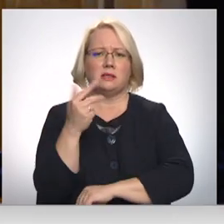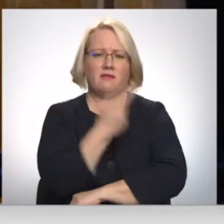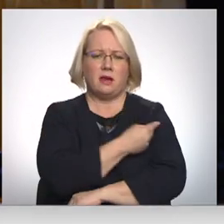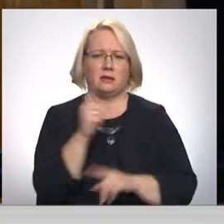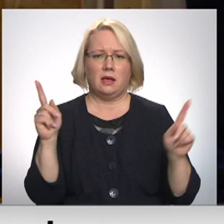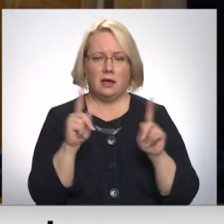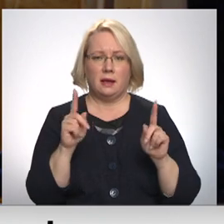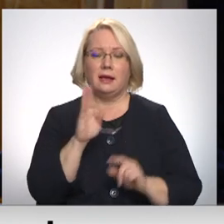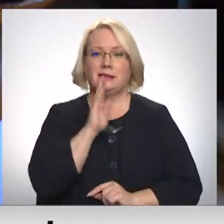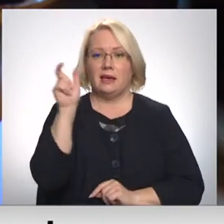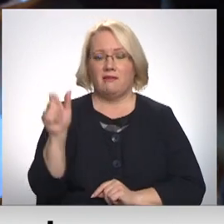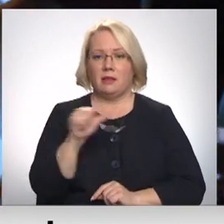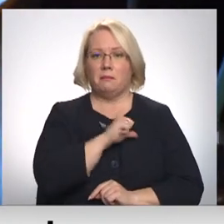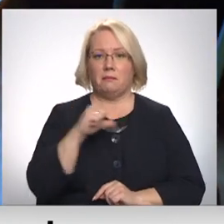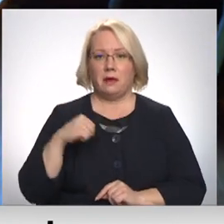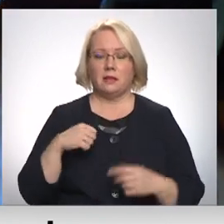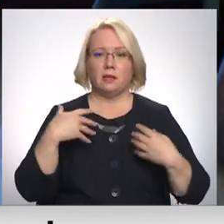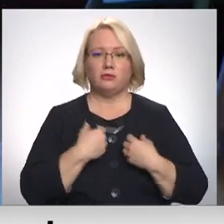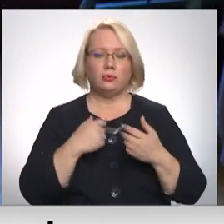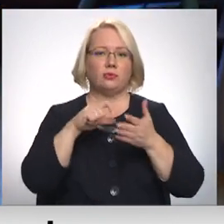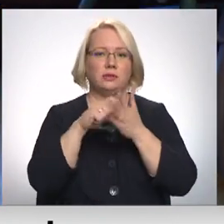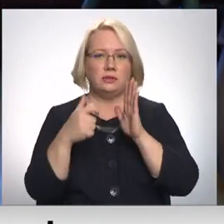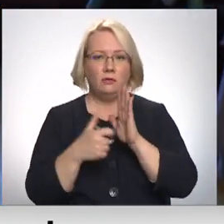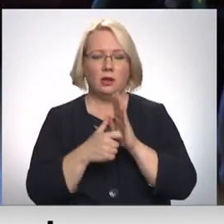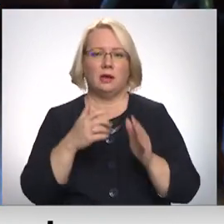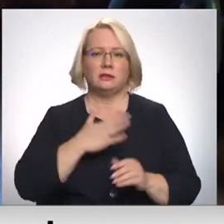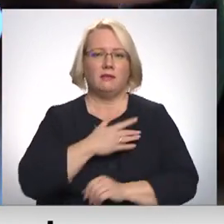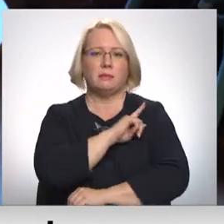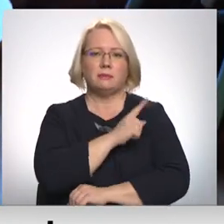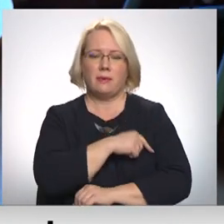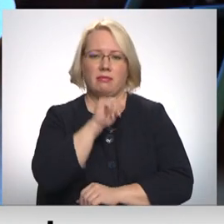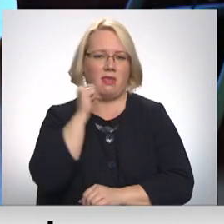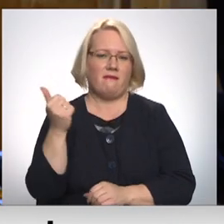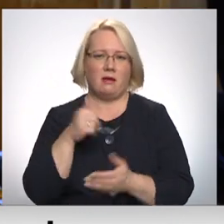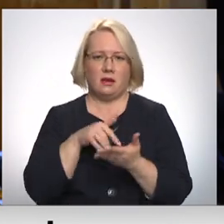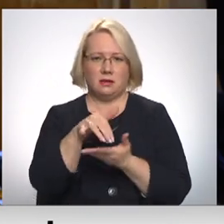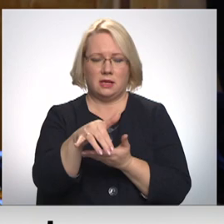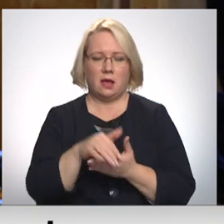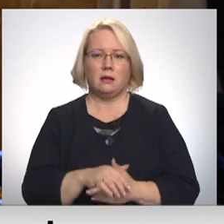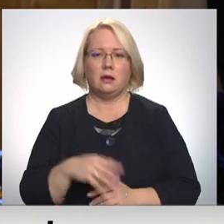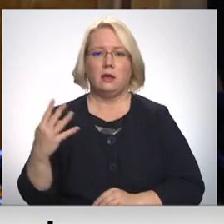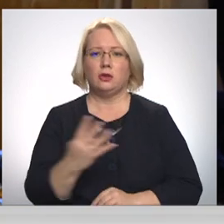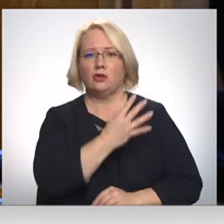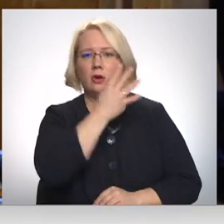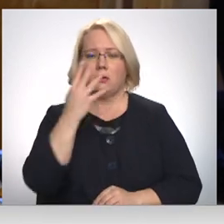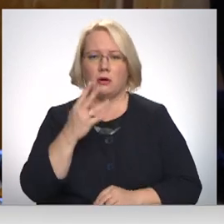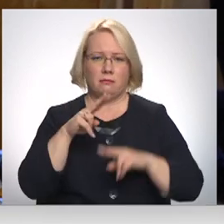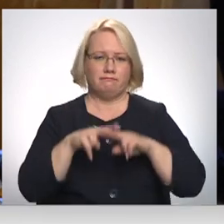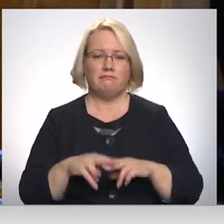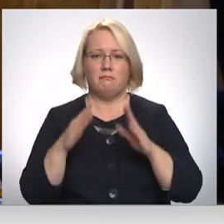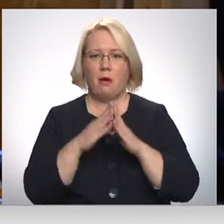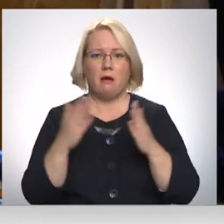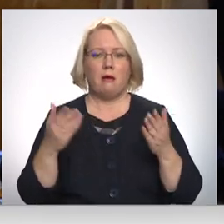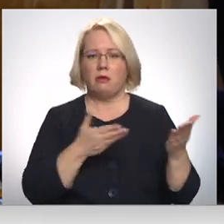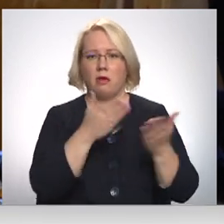Elzibetes kundze pati, diemžēl no dzīvokļa, saviem spēķiem nespēja izkļūt. Četri gadi nekur neesmu bijusi.